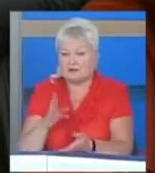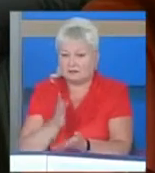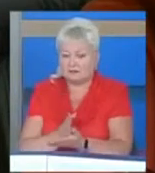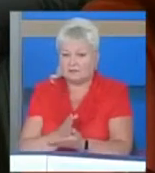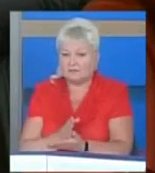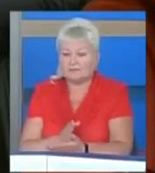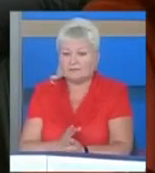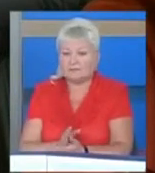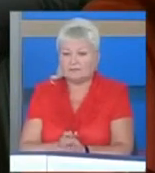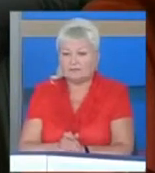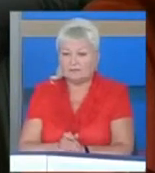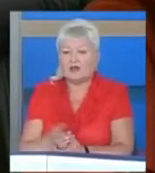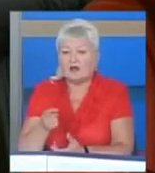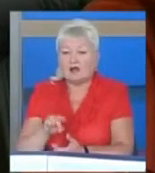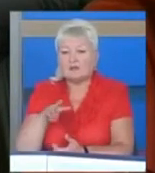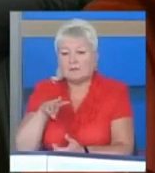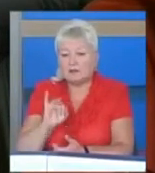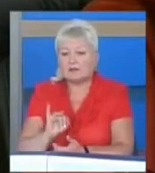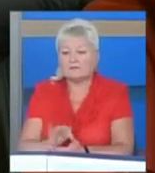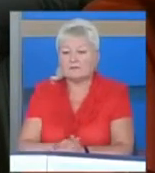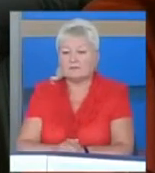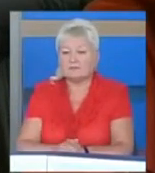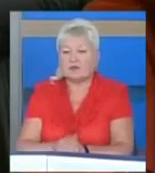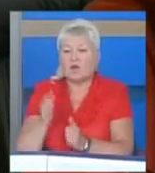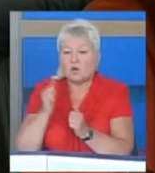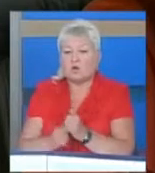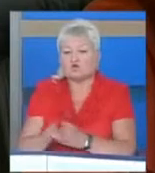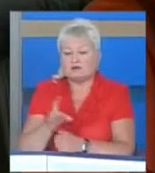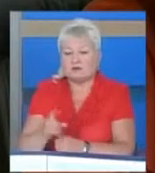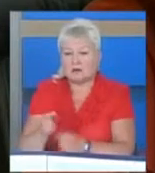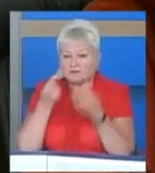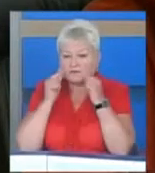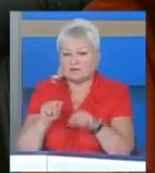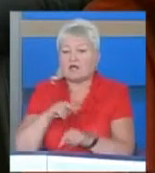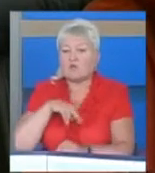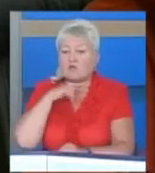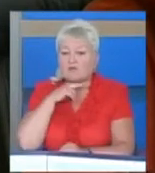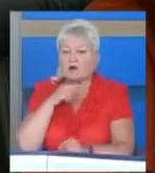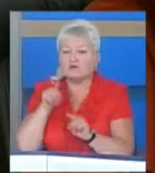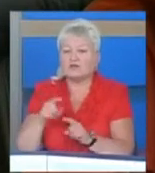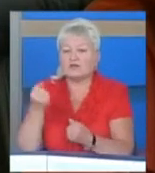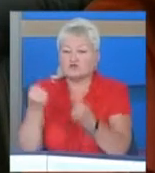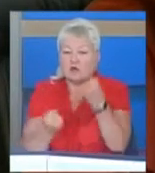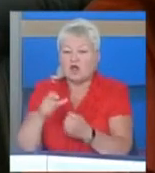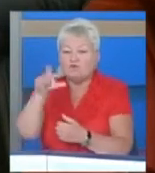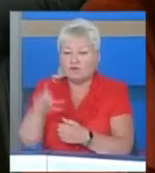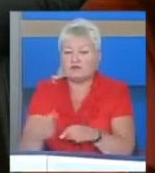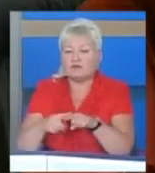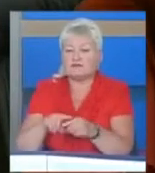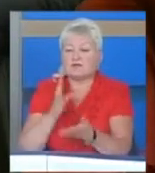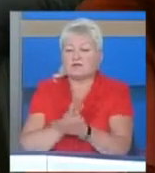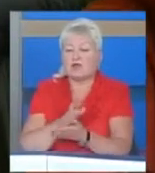ми кожен раз звертаємо увагу на те, що водій – це є людина, яка